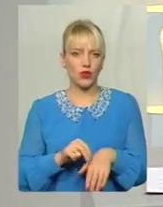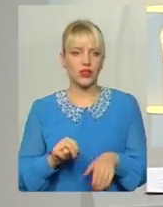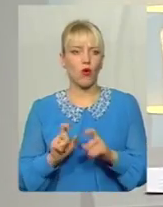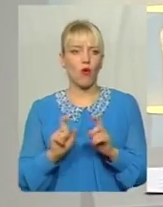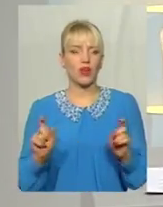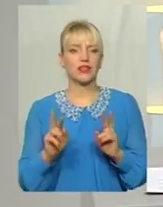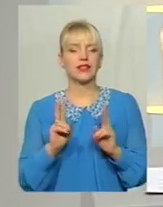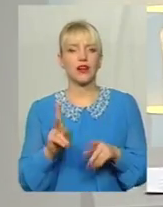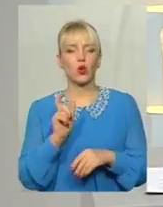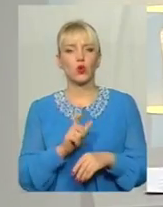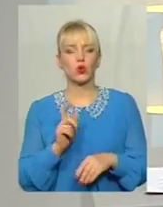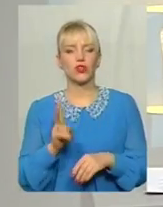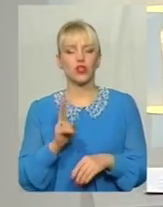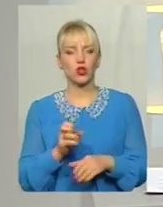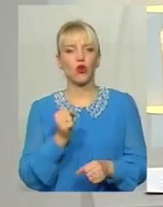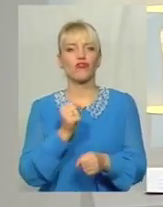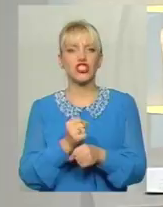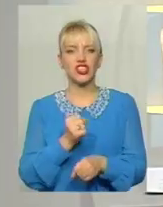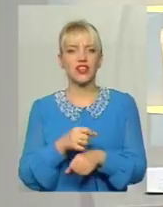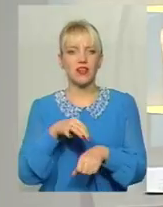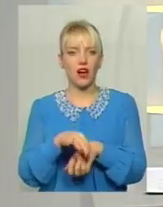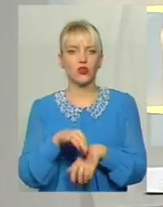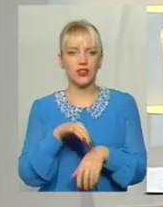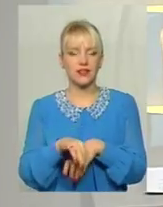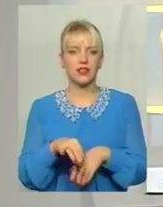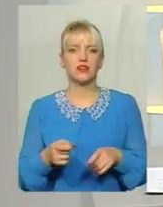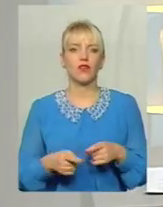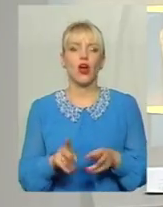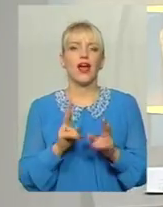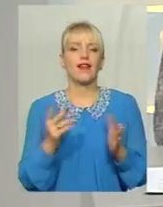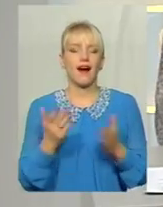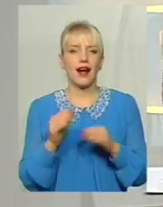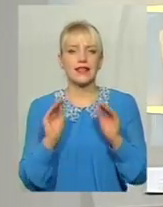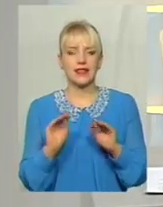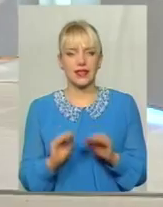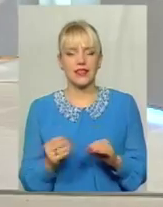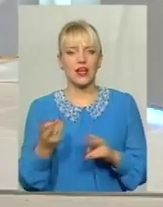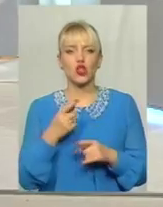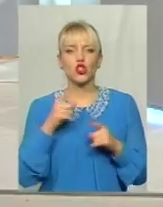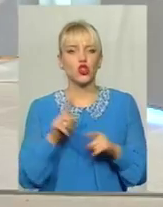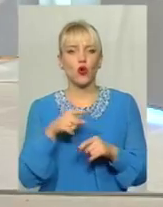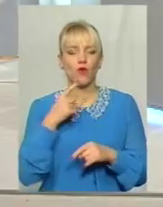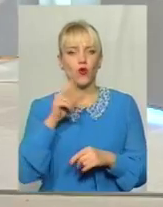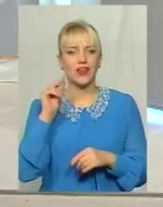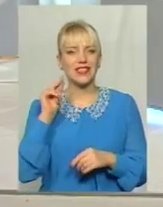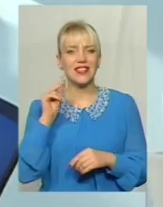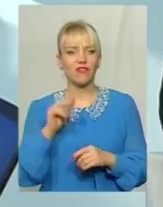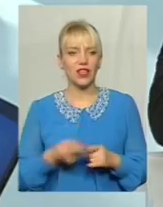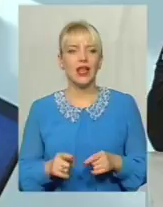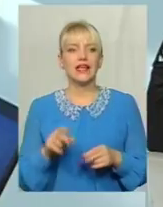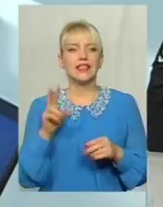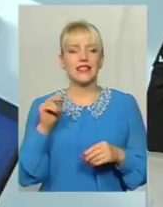люди, які вчиняють насильство? Яка статистика? Що говорять цифри? Статистика, на жаль, говорить не